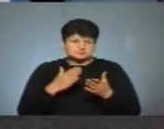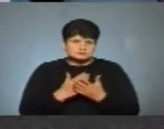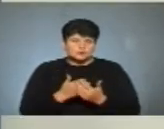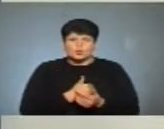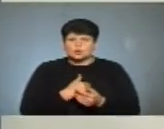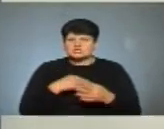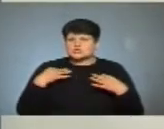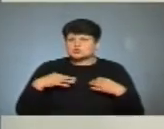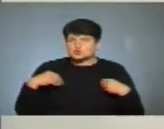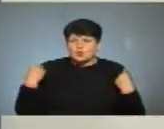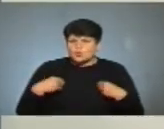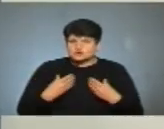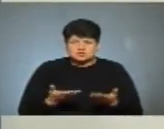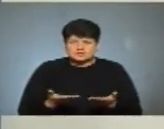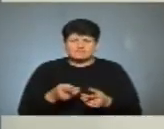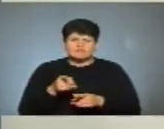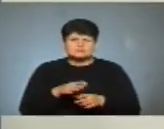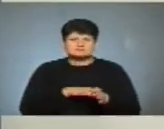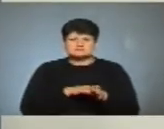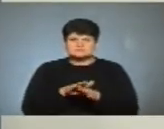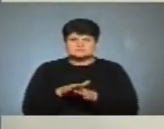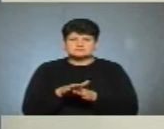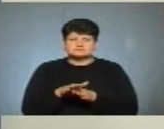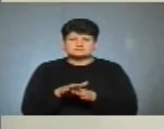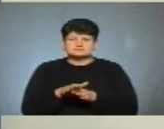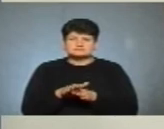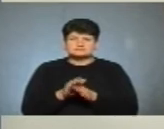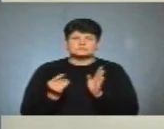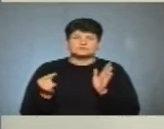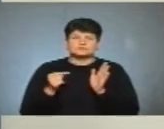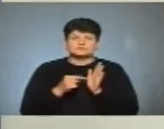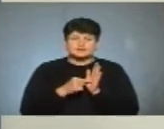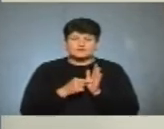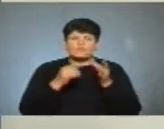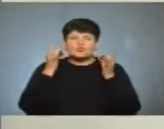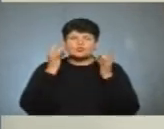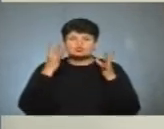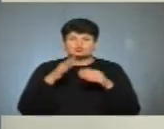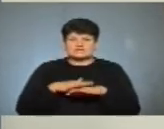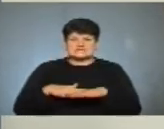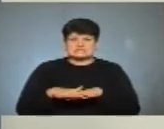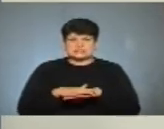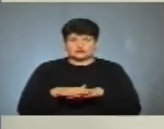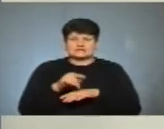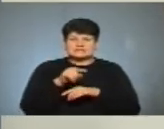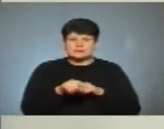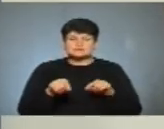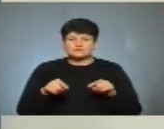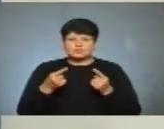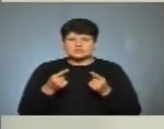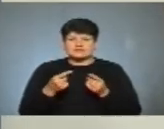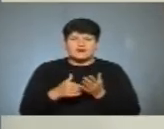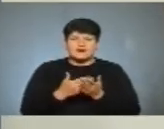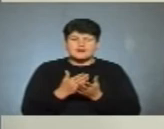хочуться сорочки. Тобто, ви абсолютно опинюєтеся в такому культурному середовищі. Там створена етнічна